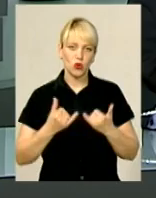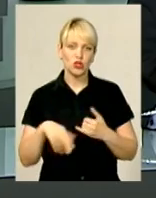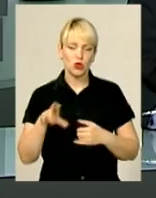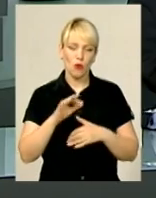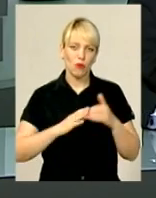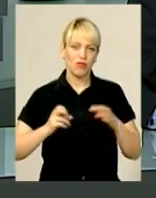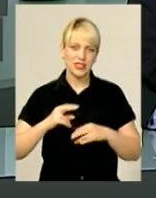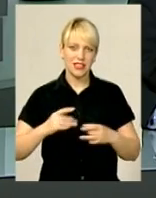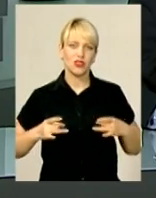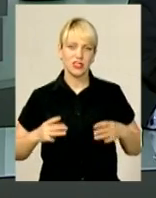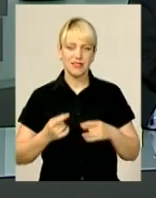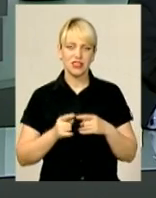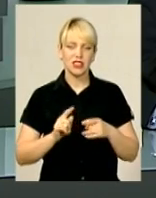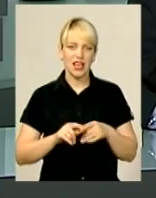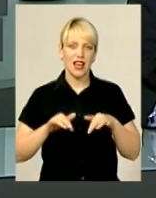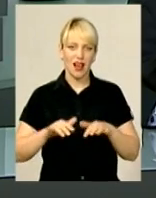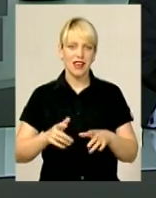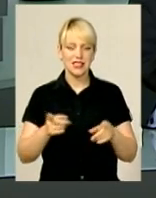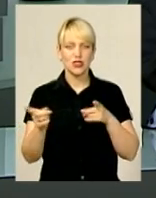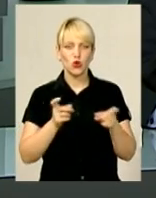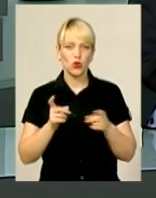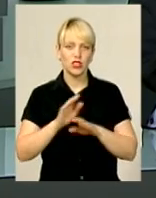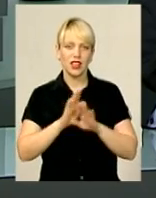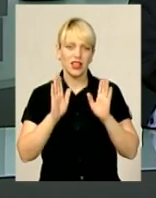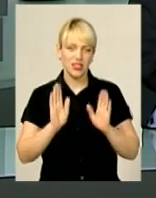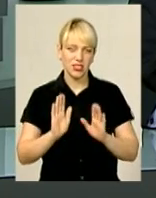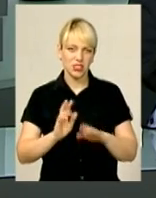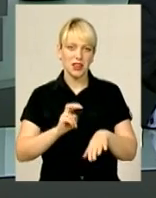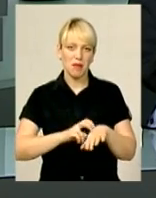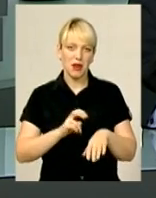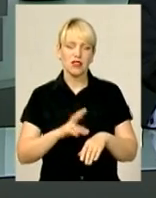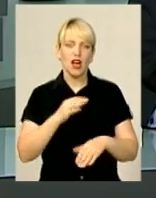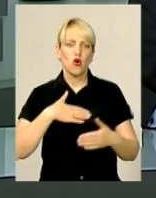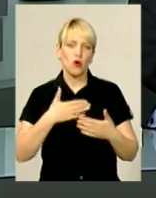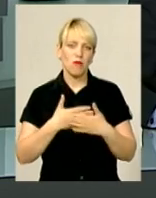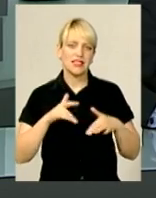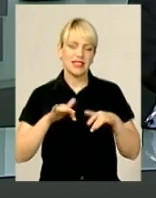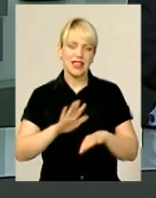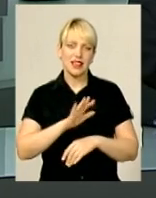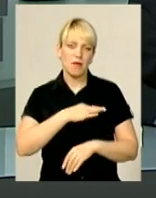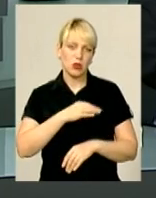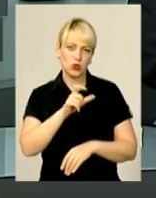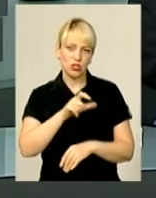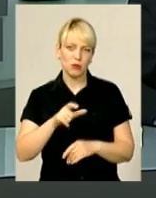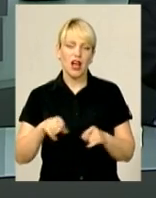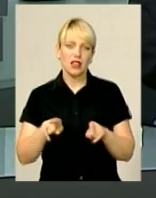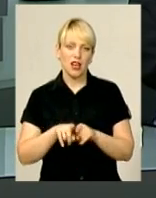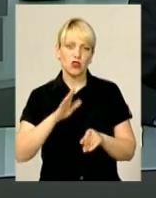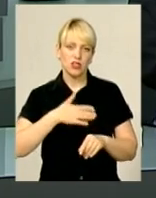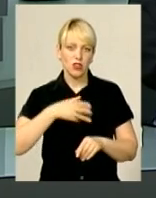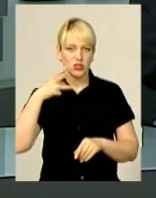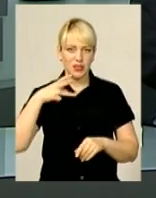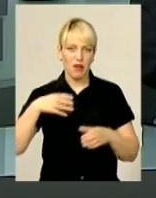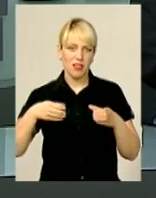До цієї просвітницької акції долучилися не лише медики, а й громадські діячі, і небайдужі хмельничани, і, звісно, наша знімальна